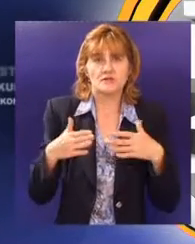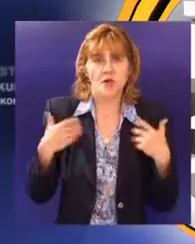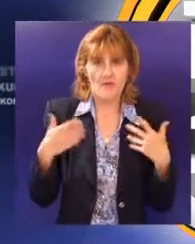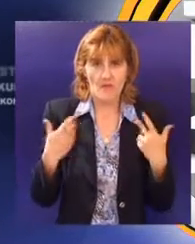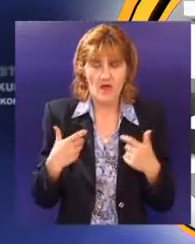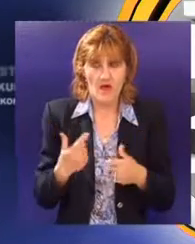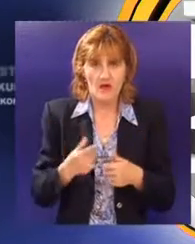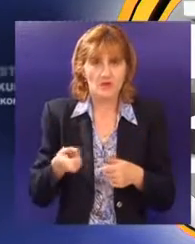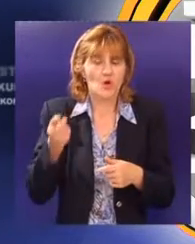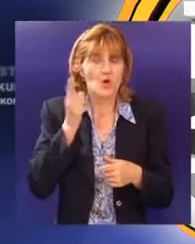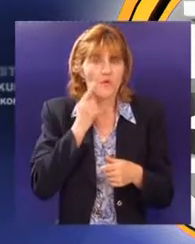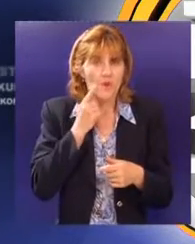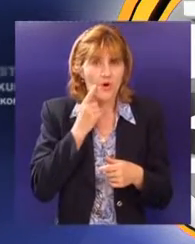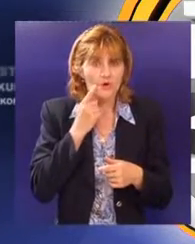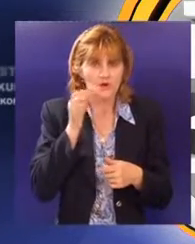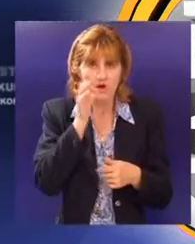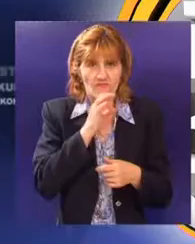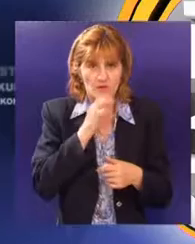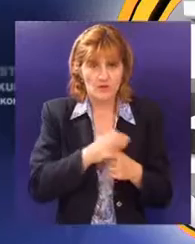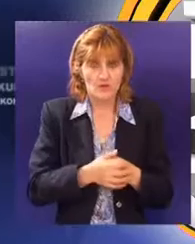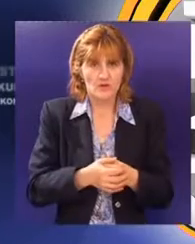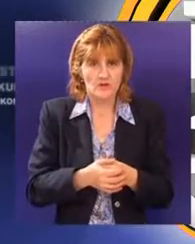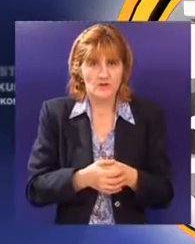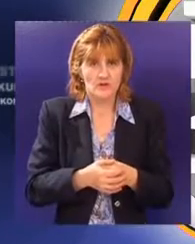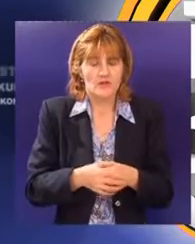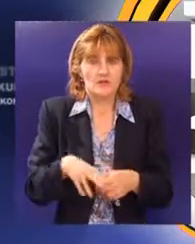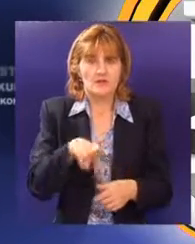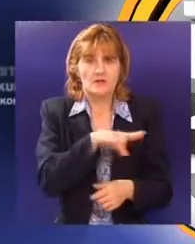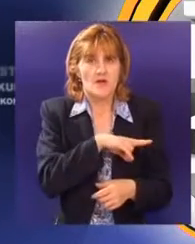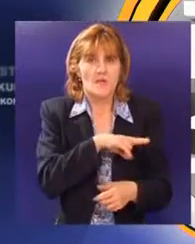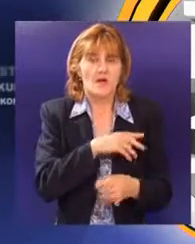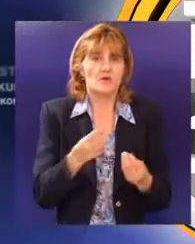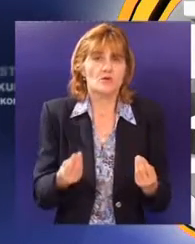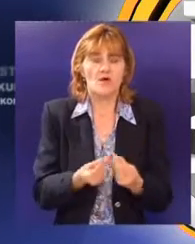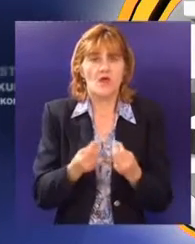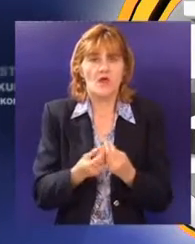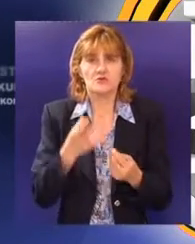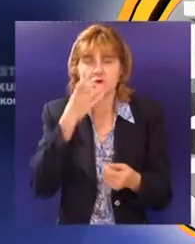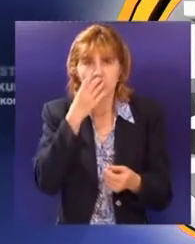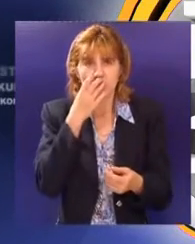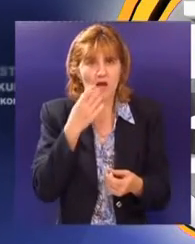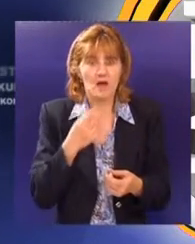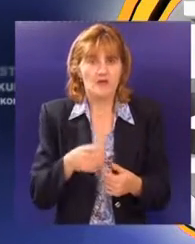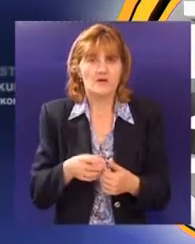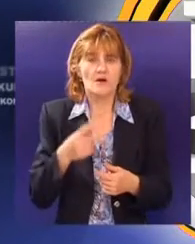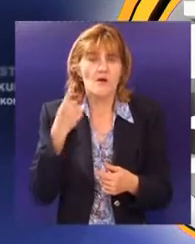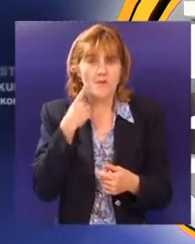pokušavaju drogu. Znači imaju neko iskušenje i žele da to